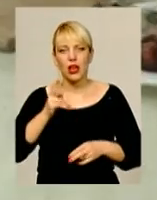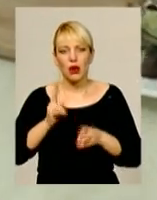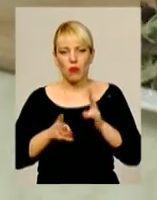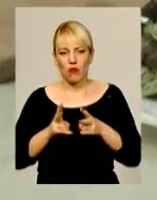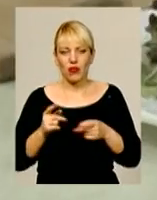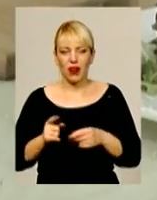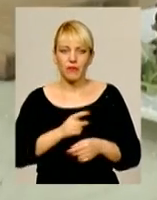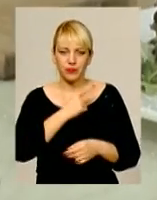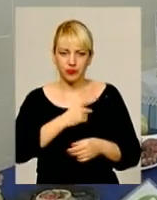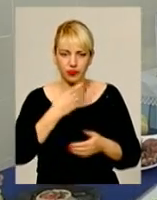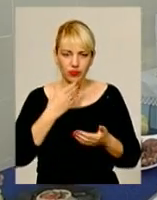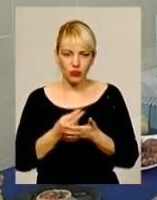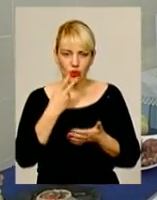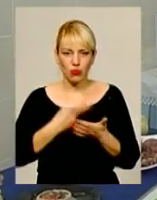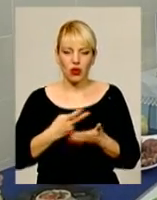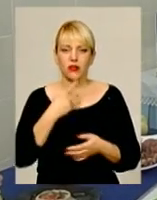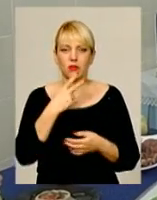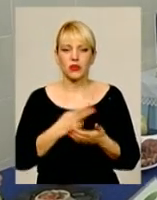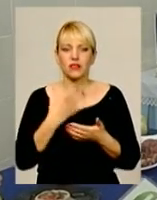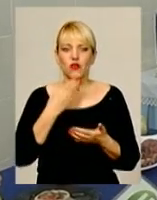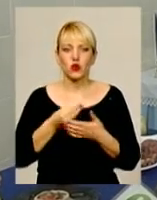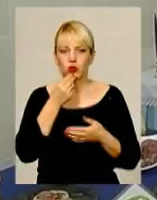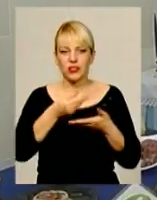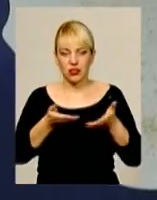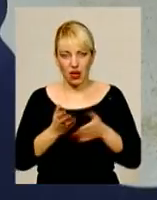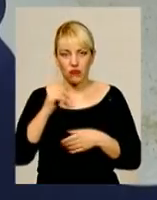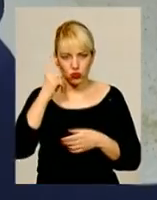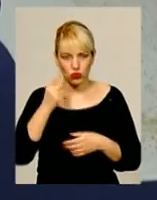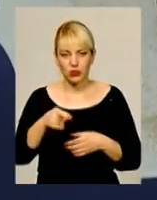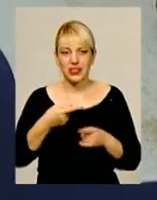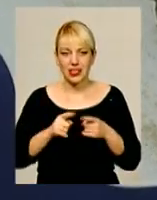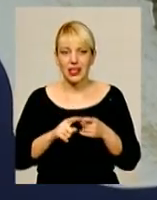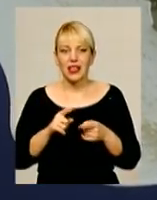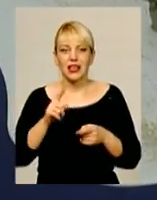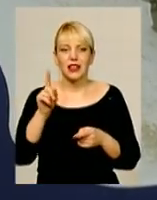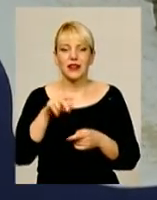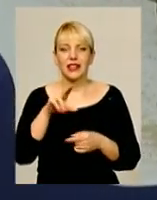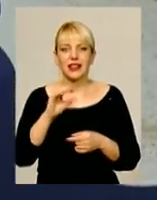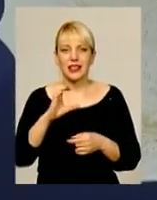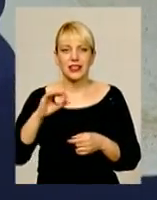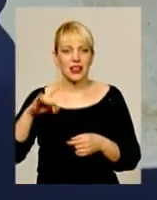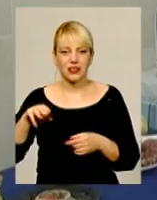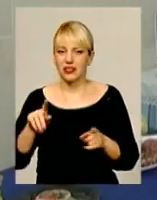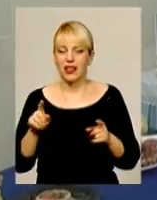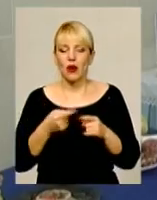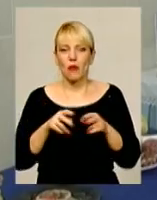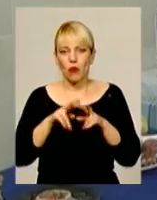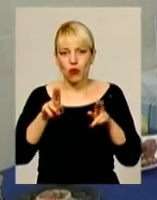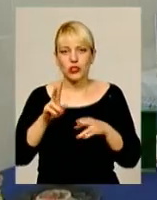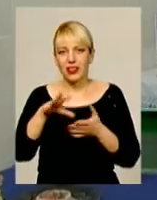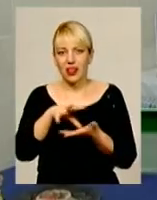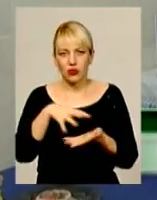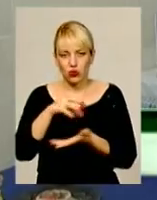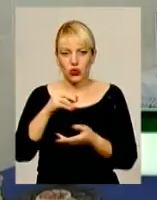майстерність. Олександр демонструє нам свою страву. Думаєте десерт? Виявляється, ні. Воно виглядає як кістечко. Це якби